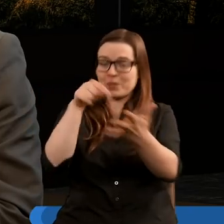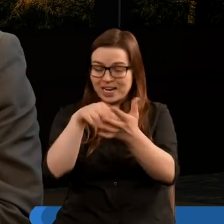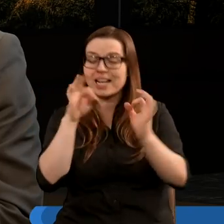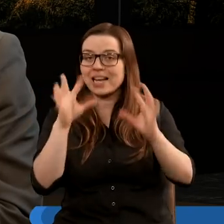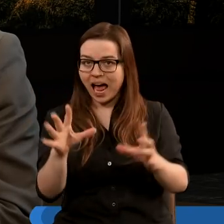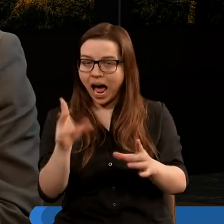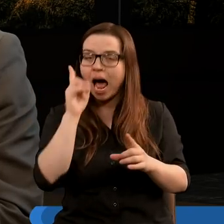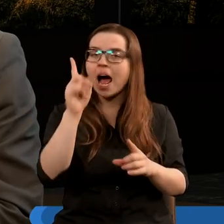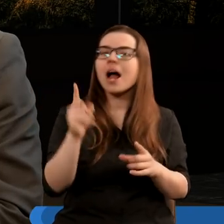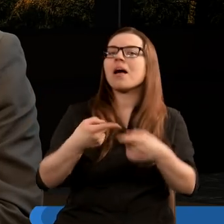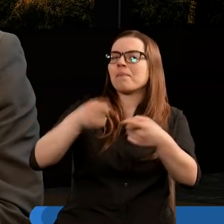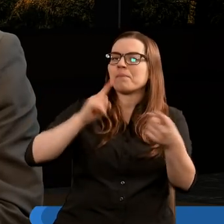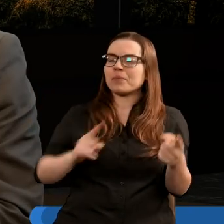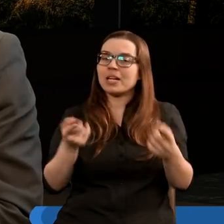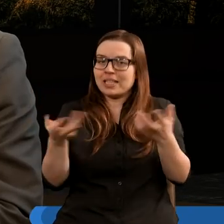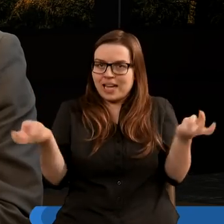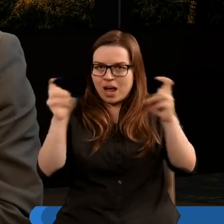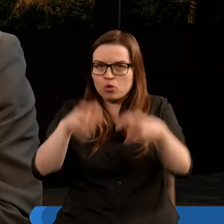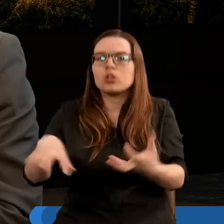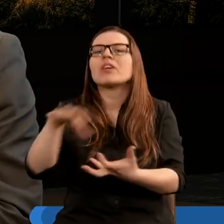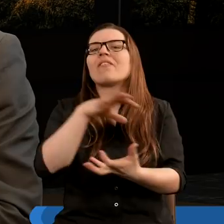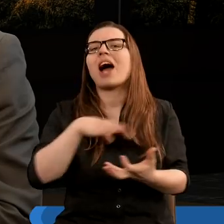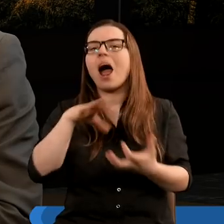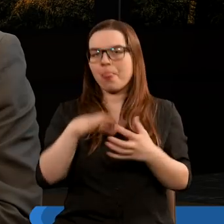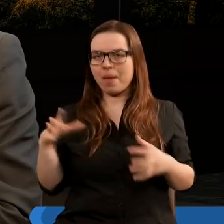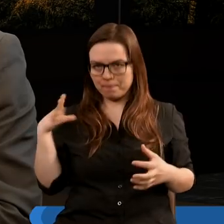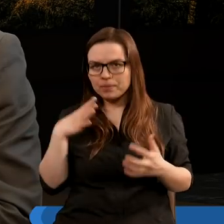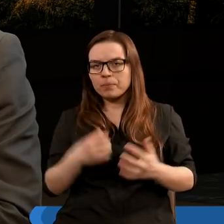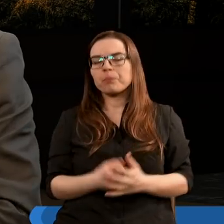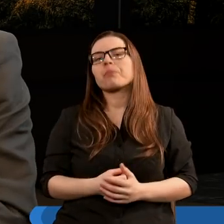przeznaczony już przed założeniem świata.